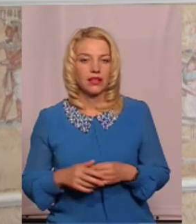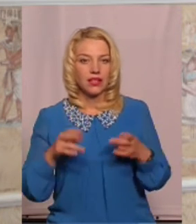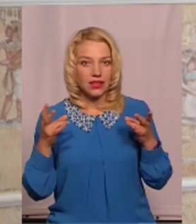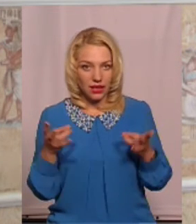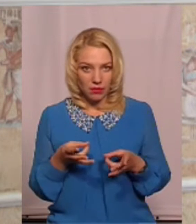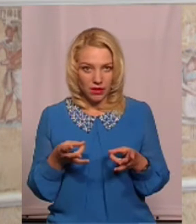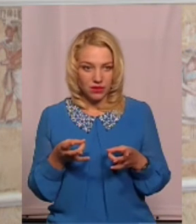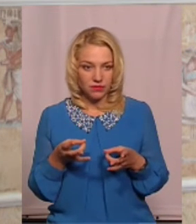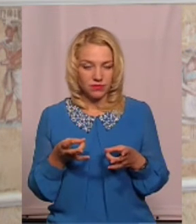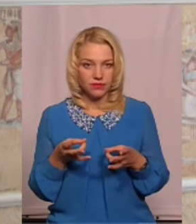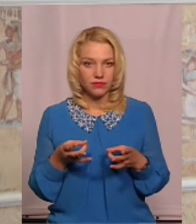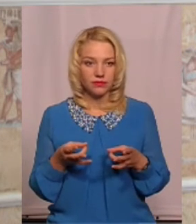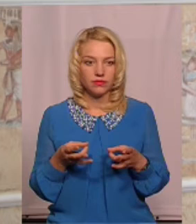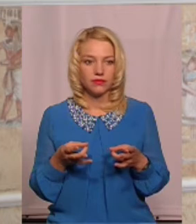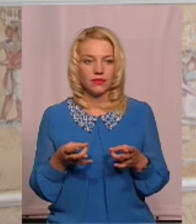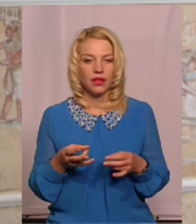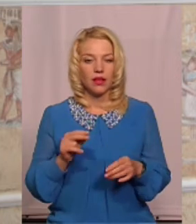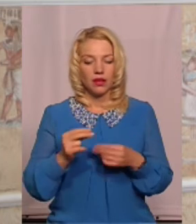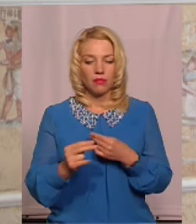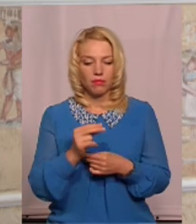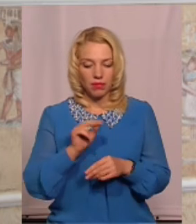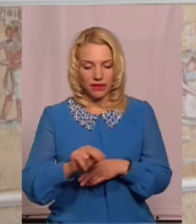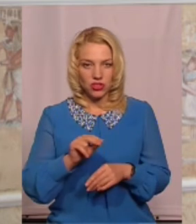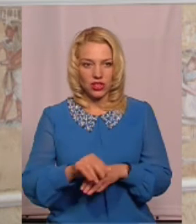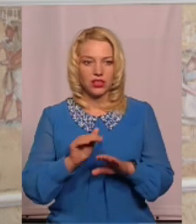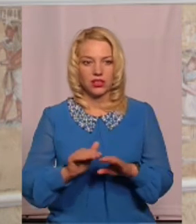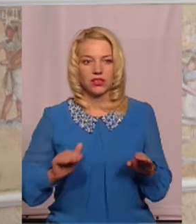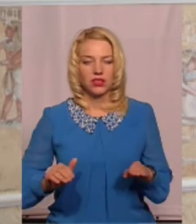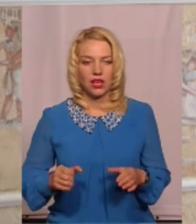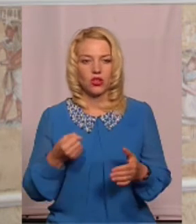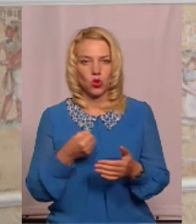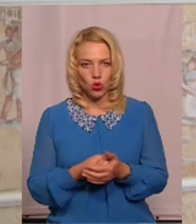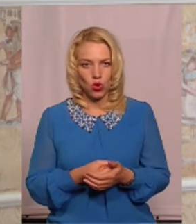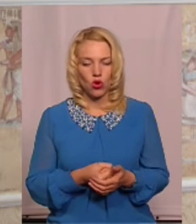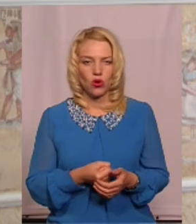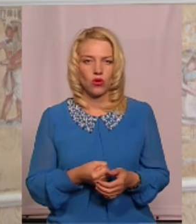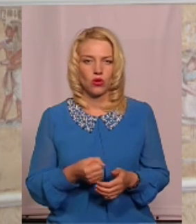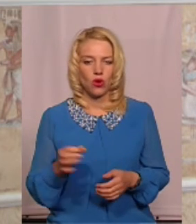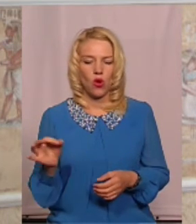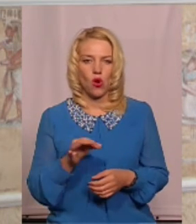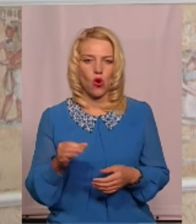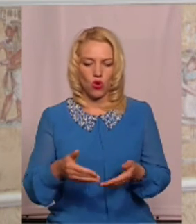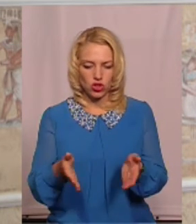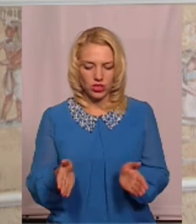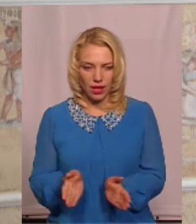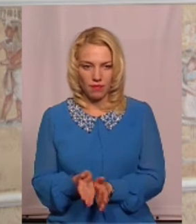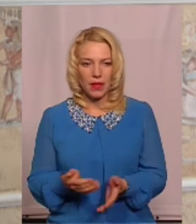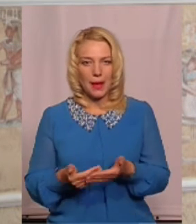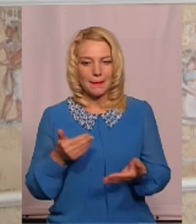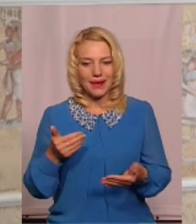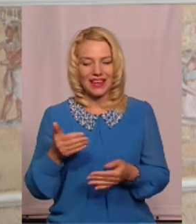привчати дітей раннього віку до горшка. Перед прогулянкою,